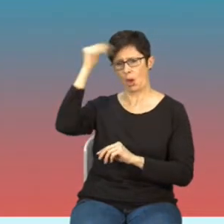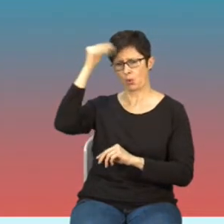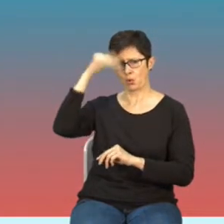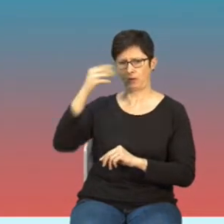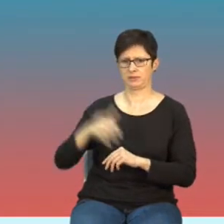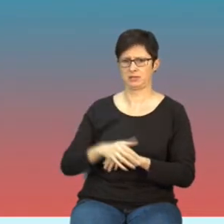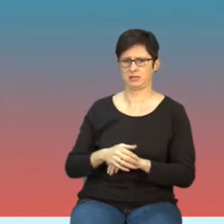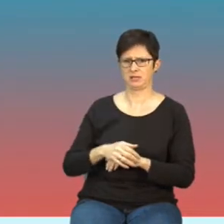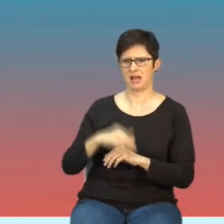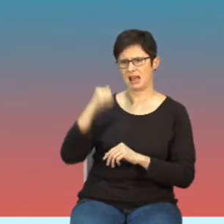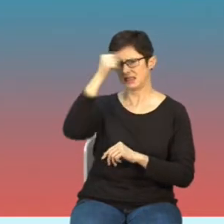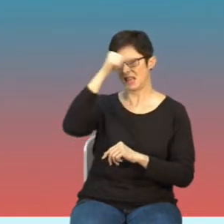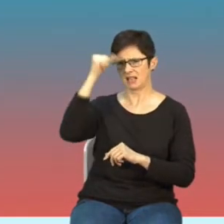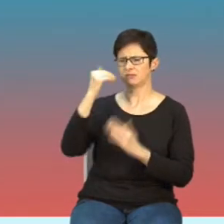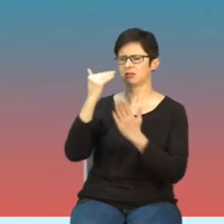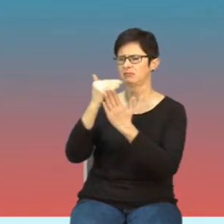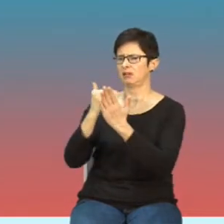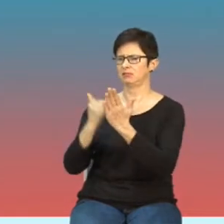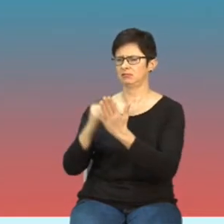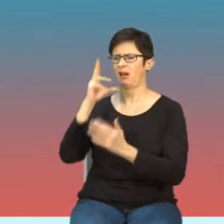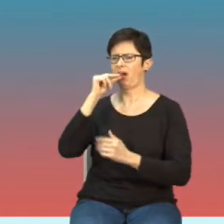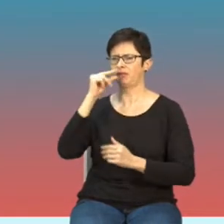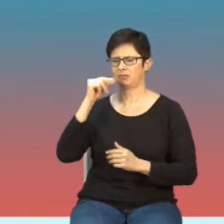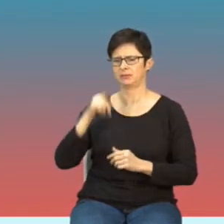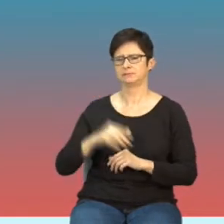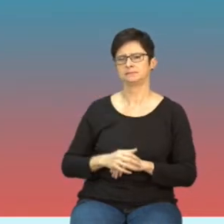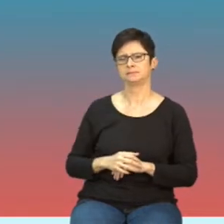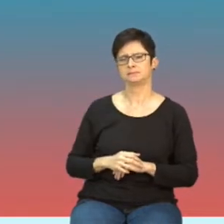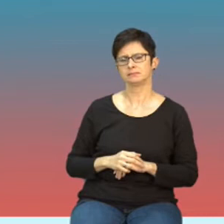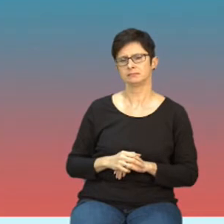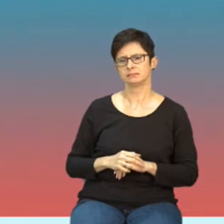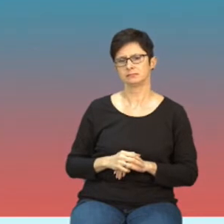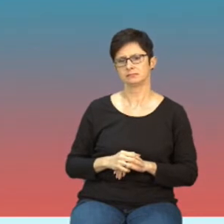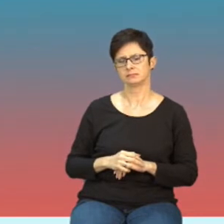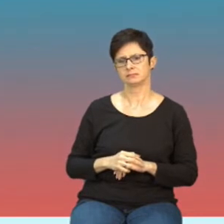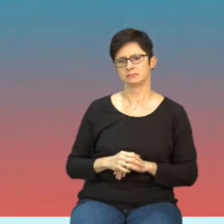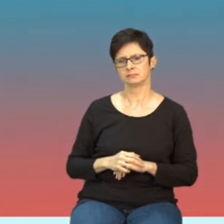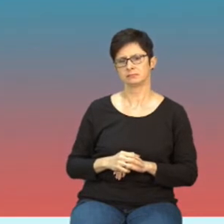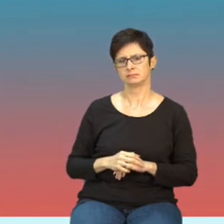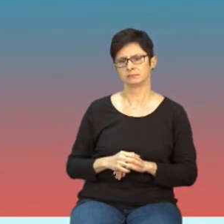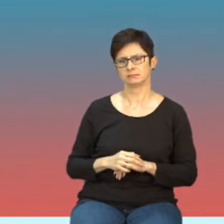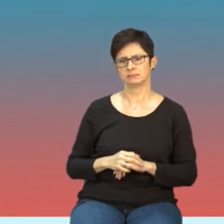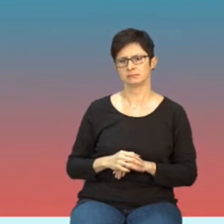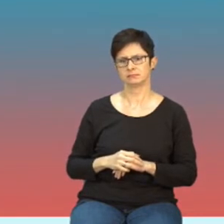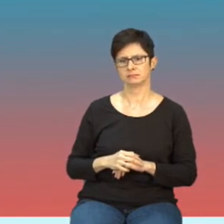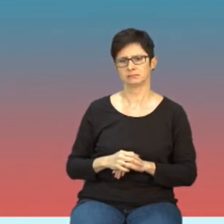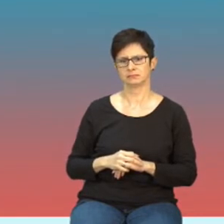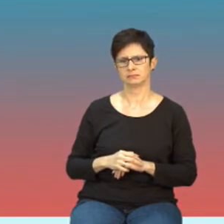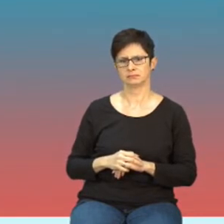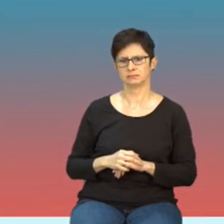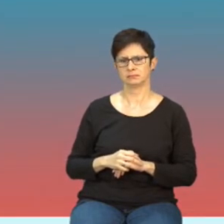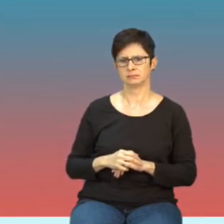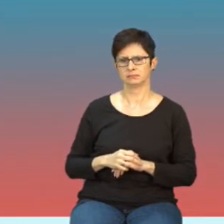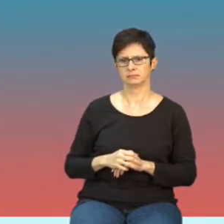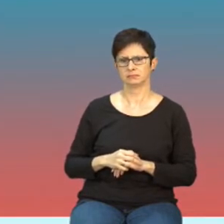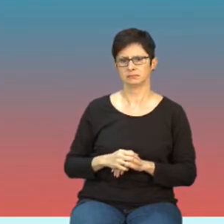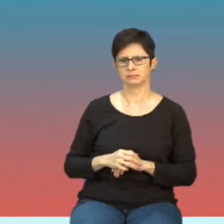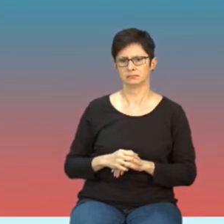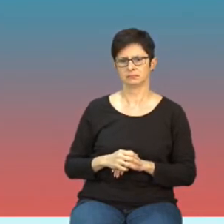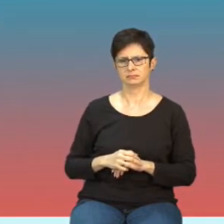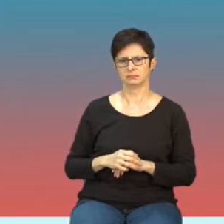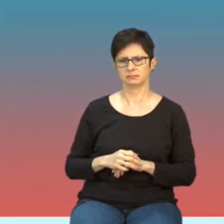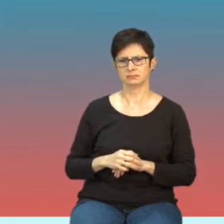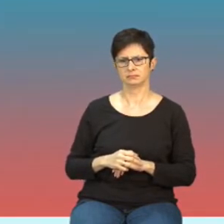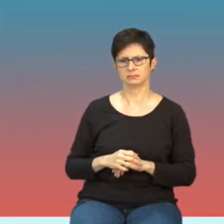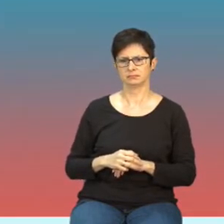Alphorn Bergqvist Bernhardt Dichon Feiting Grandolfo Lin